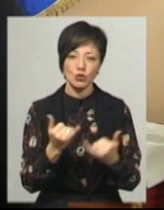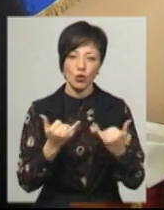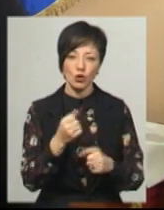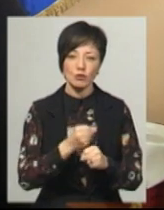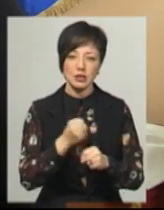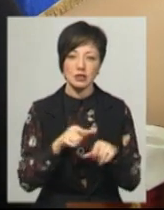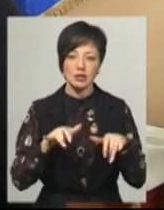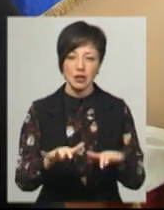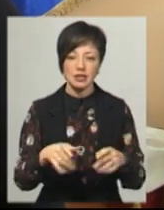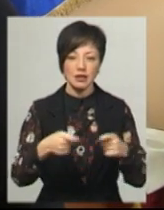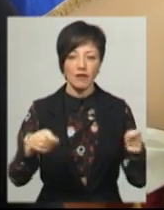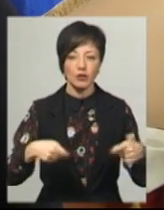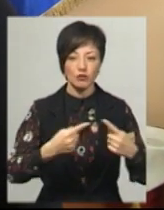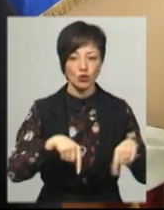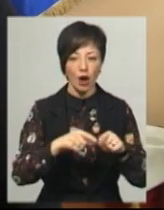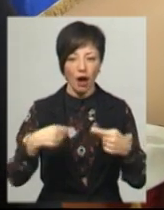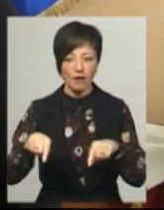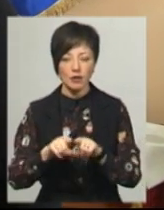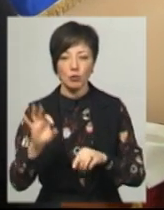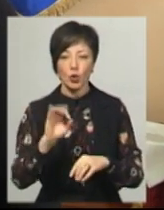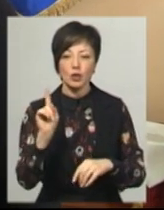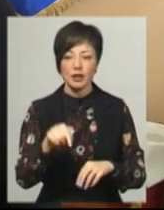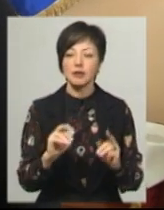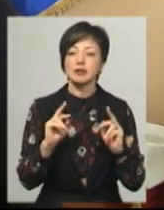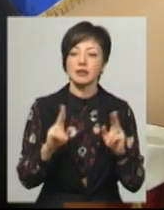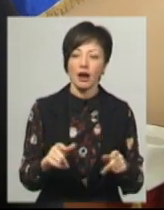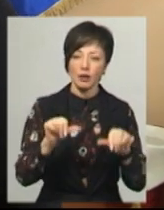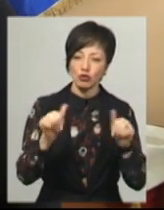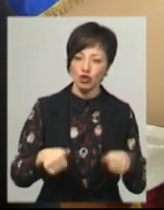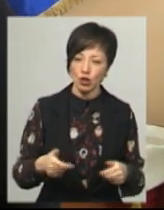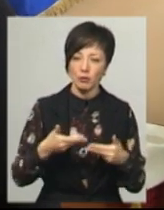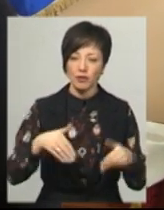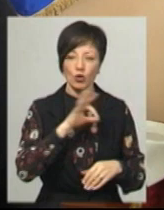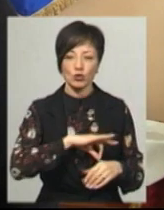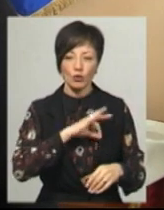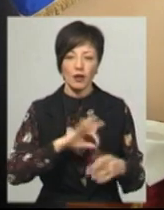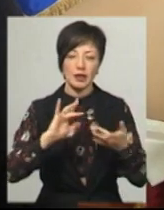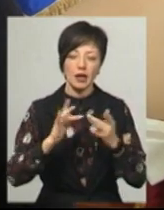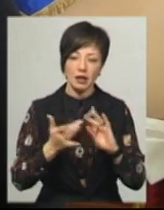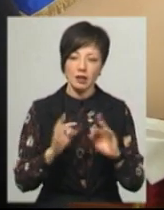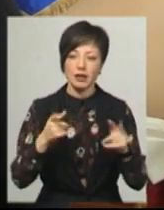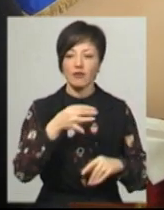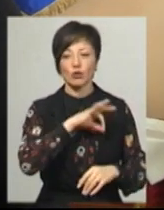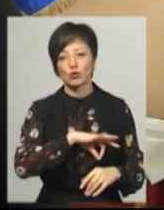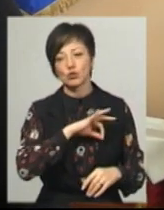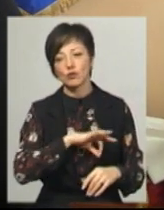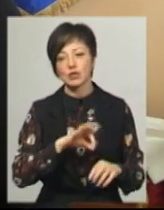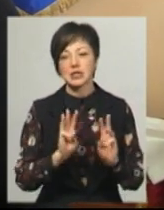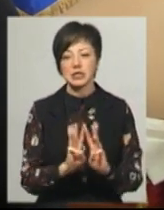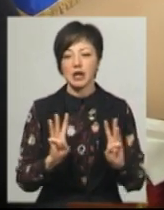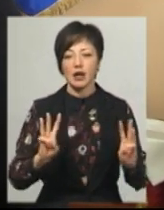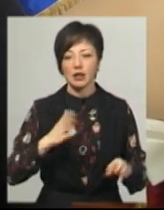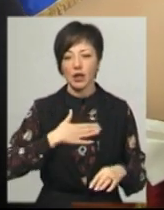розробляють заходи завідувачі кафедри про те, яким чином, як ми, використовуючи інтернет, як використовуючи сайт